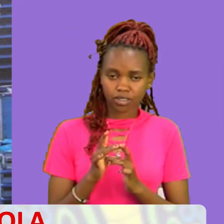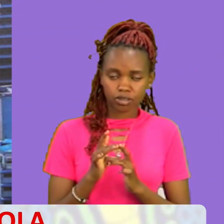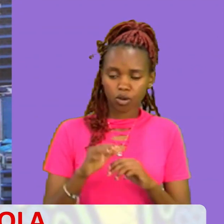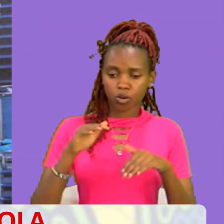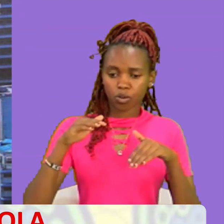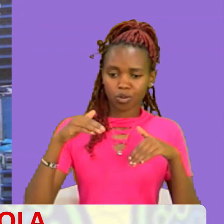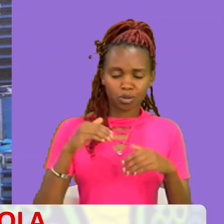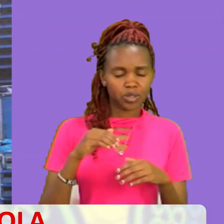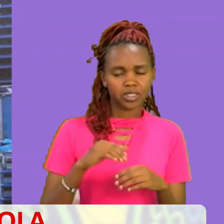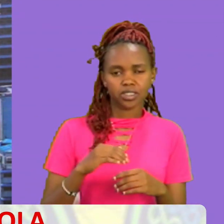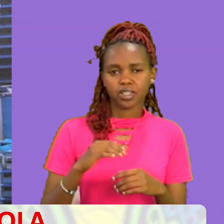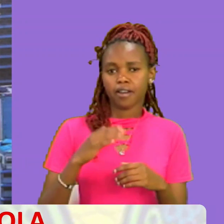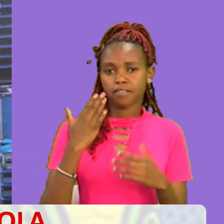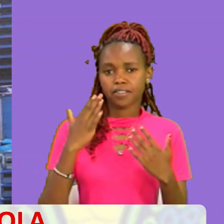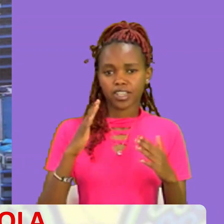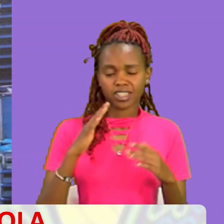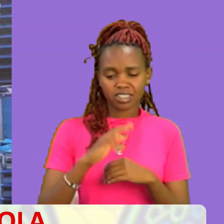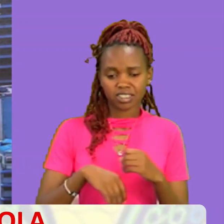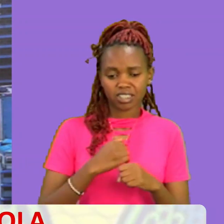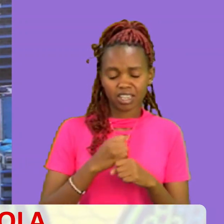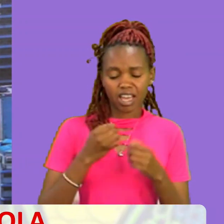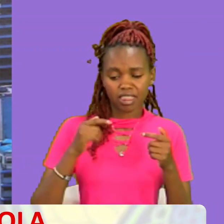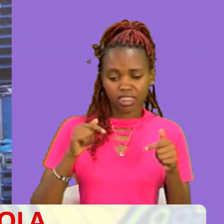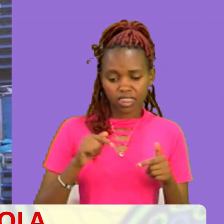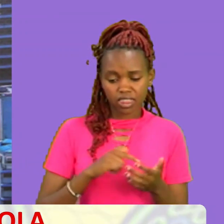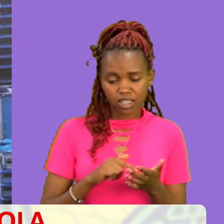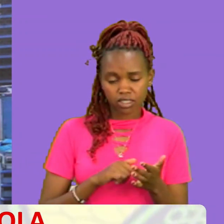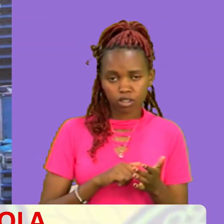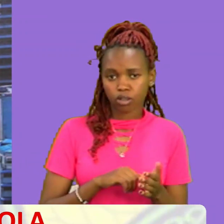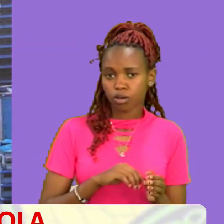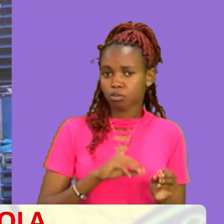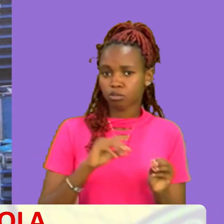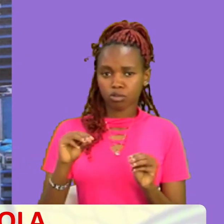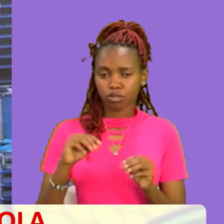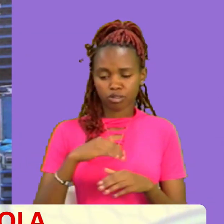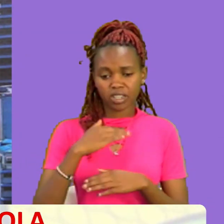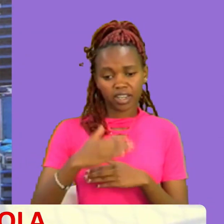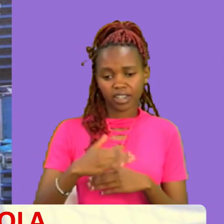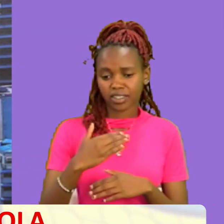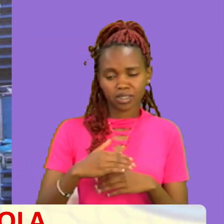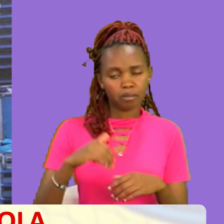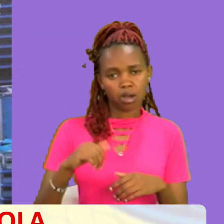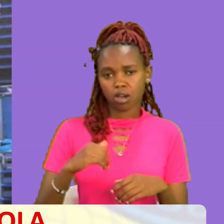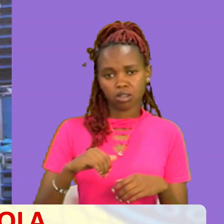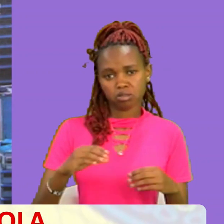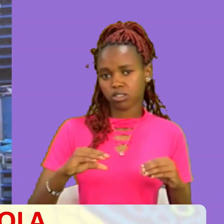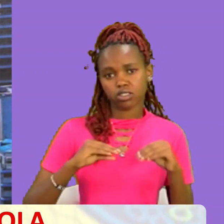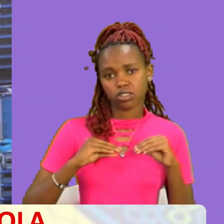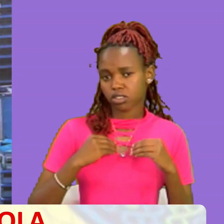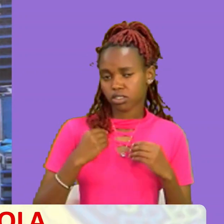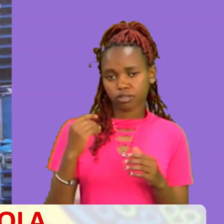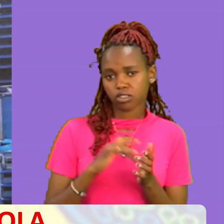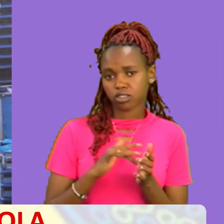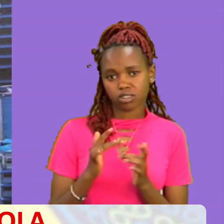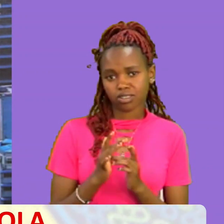Kama bado Haujia mkubali Yesu Kubali Yesu Atawale maisha Yako Uone utamu Wa kristo Uone Uzuri Wa kristo